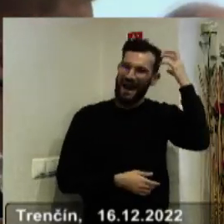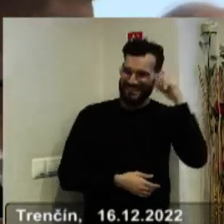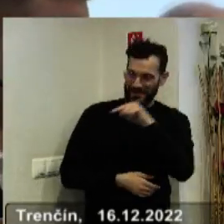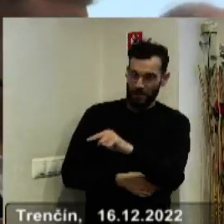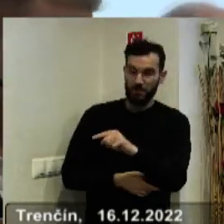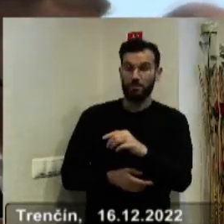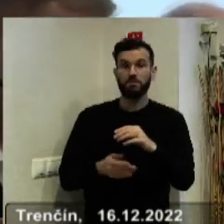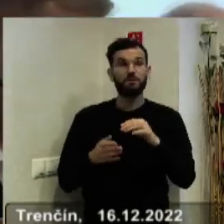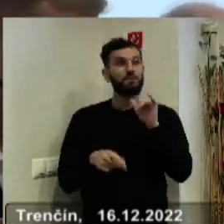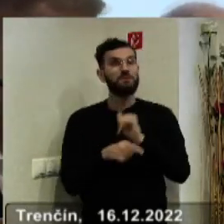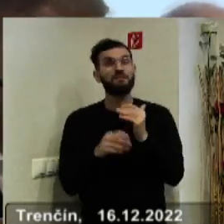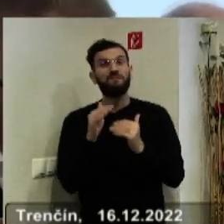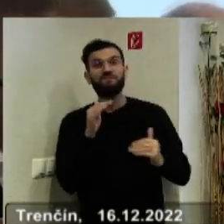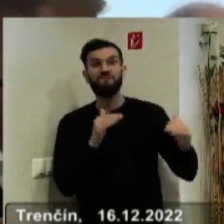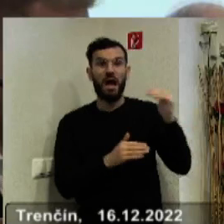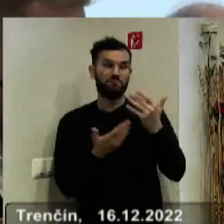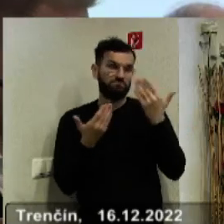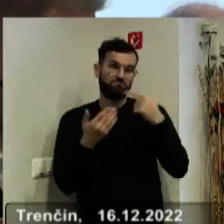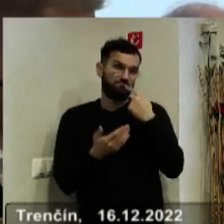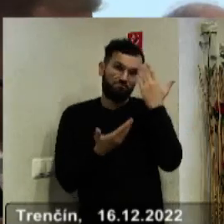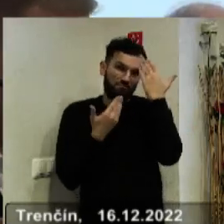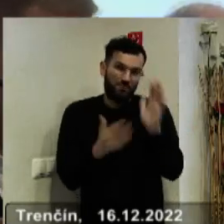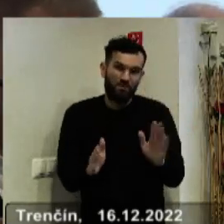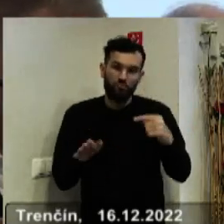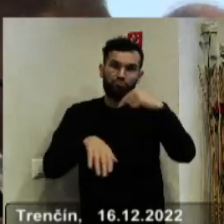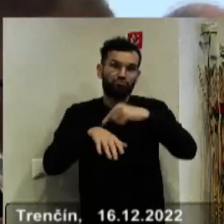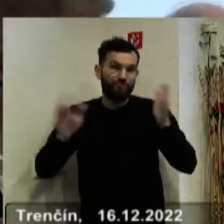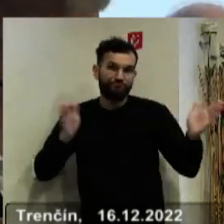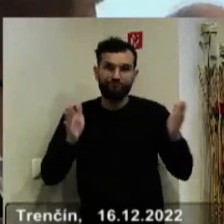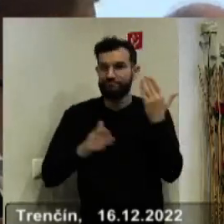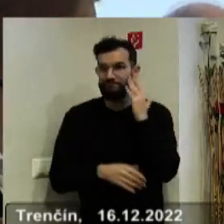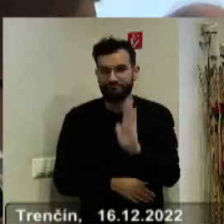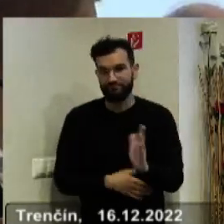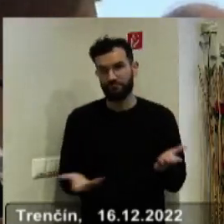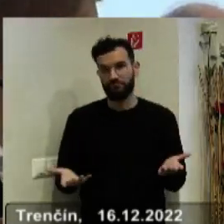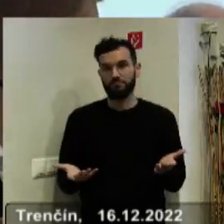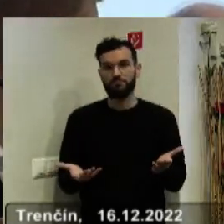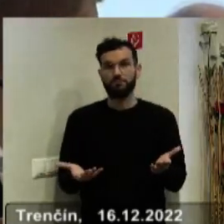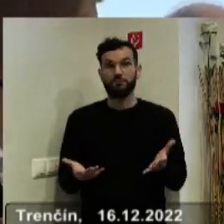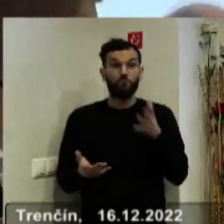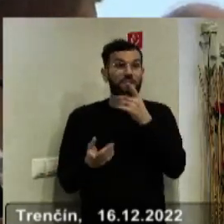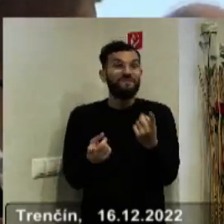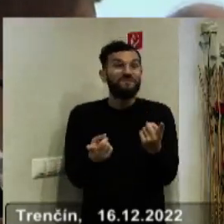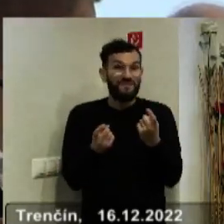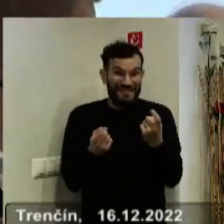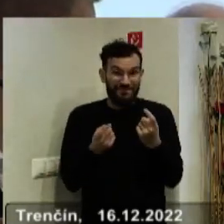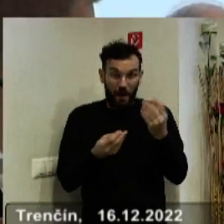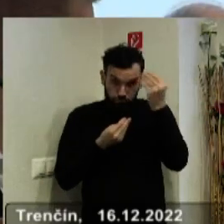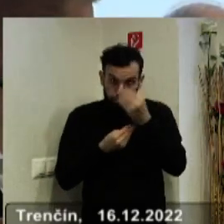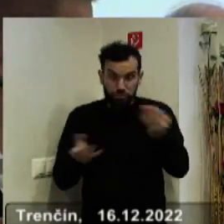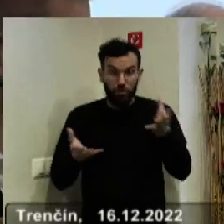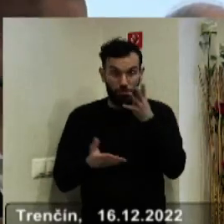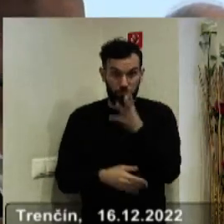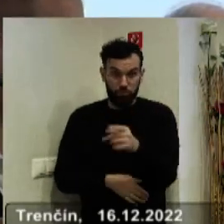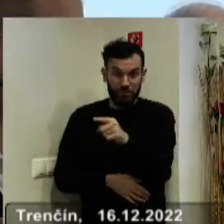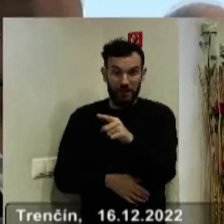bohužiaľ zatiaľ povedať. Neviem, nemáme časové relácie. Neviem, kedy bude, ak aj výzva bude vyhlásená v